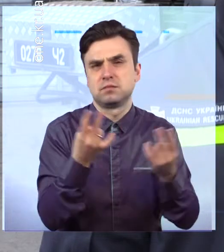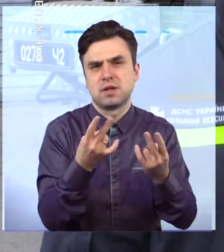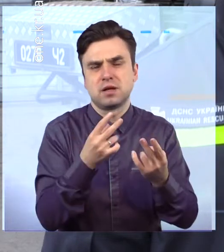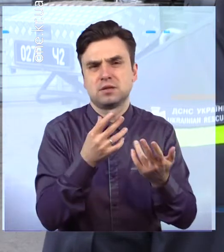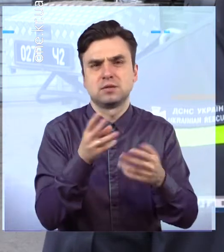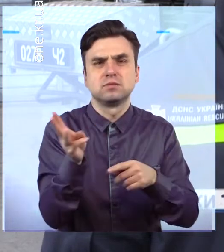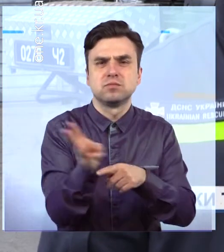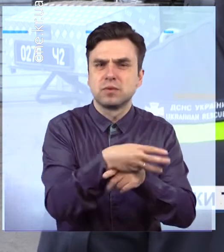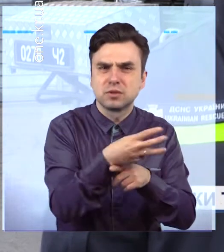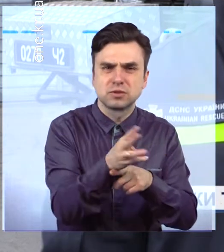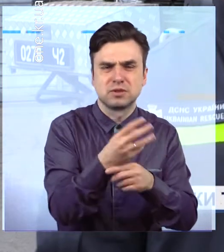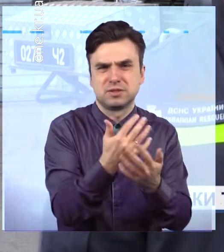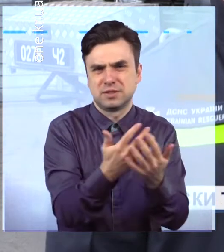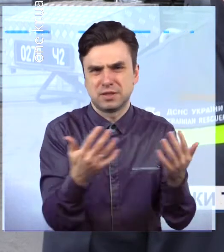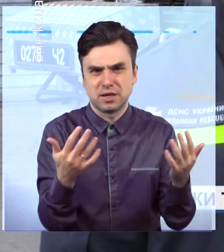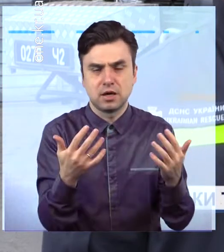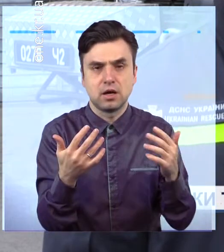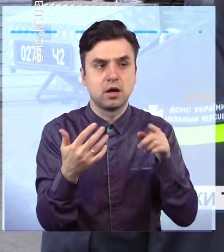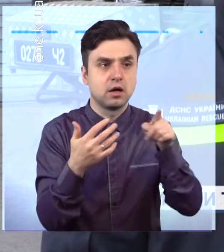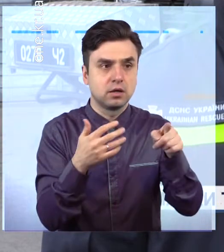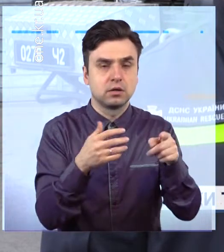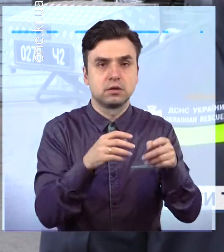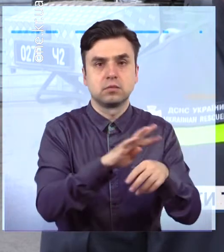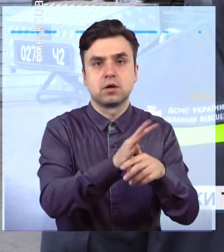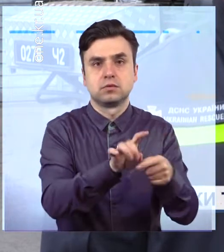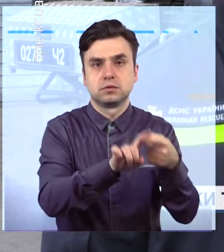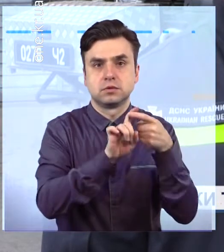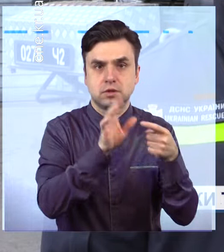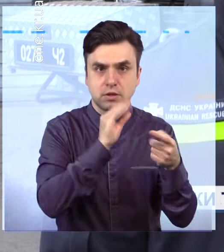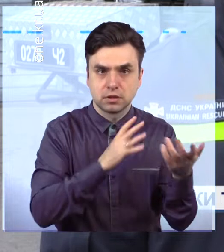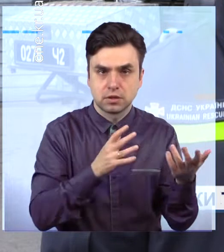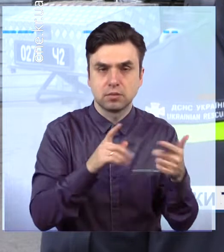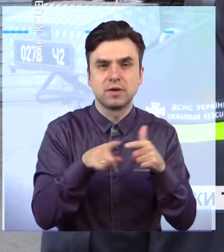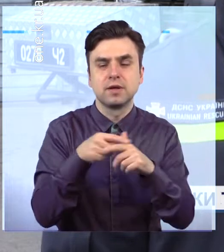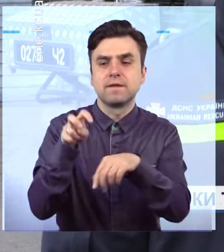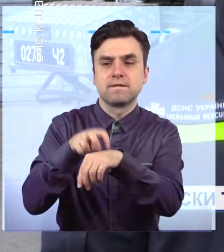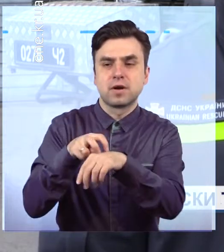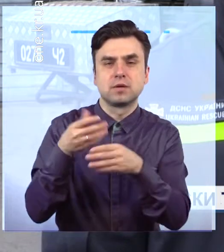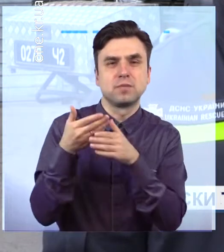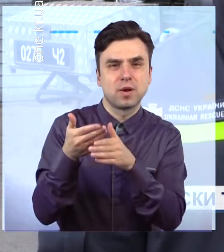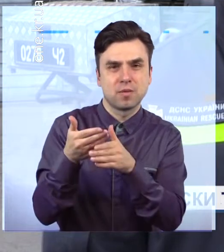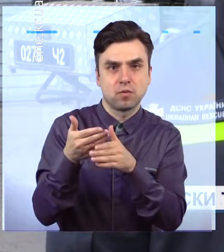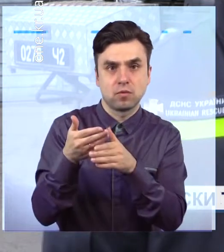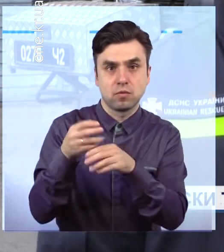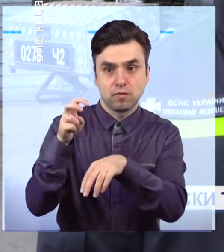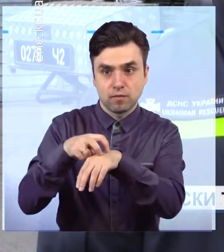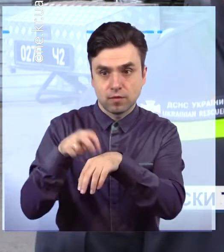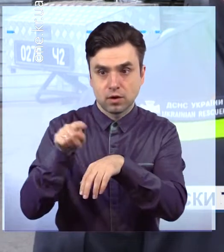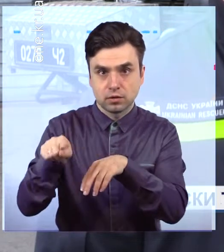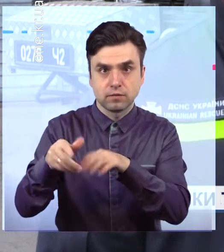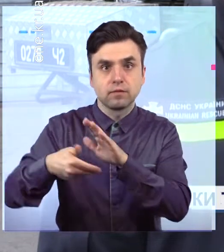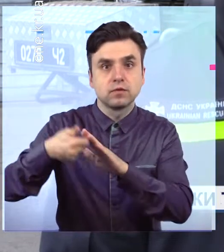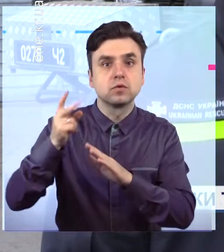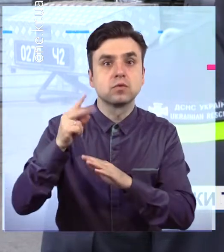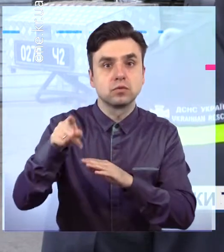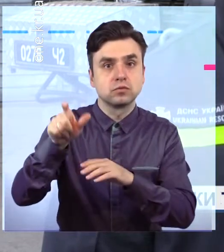автомобілях медичної служби 103 виїжджають насамперед жінки, і під